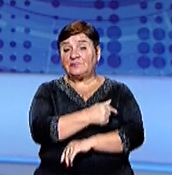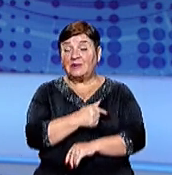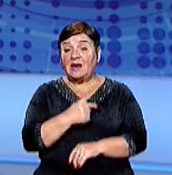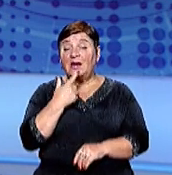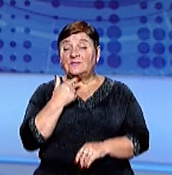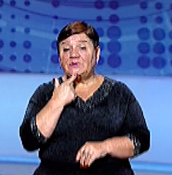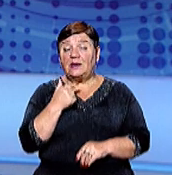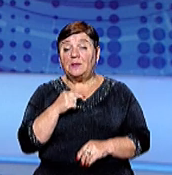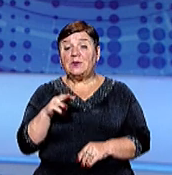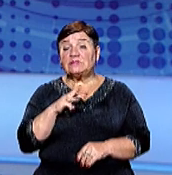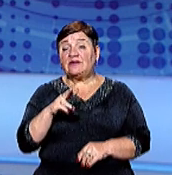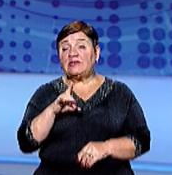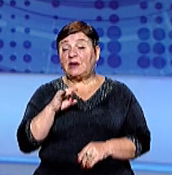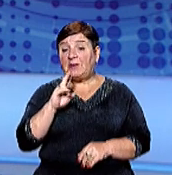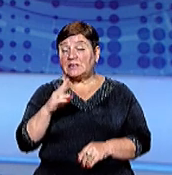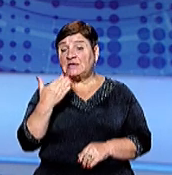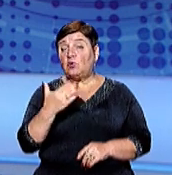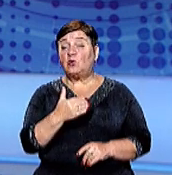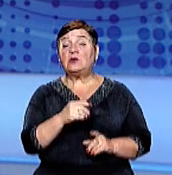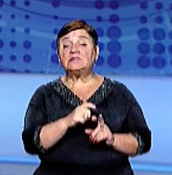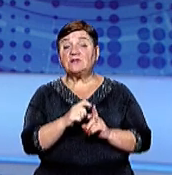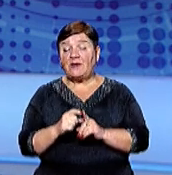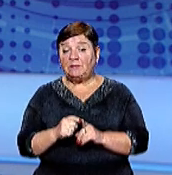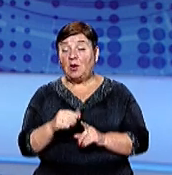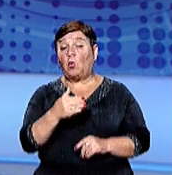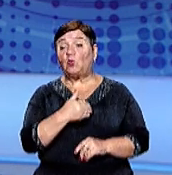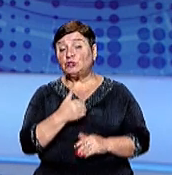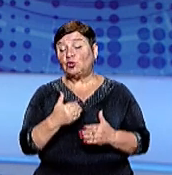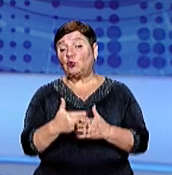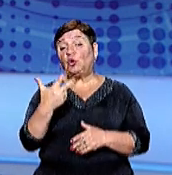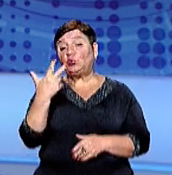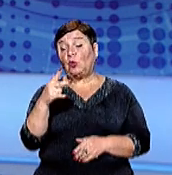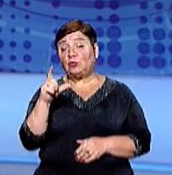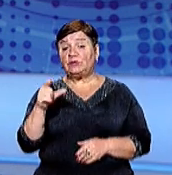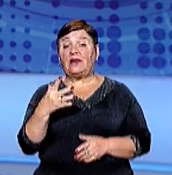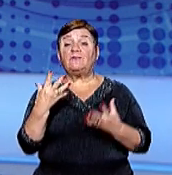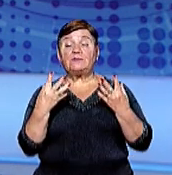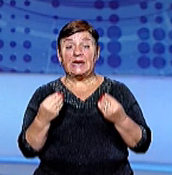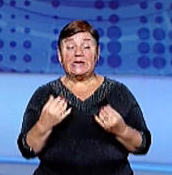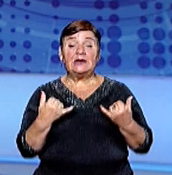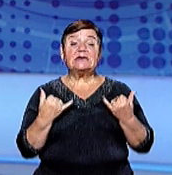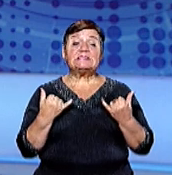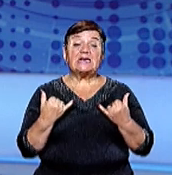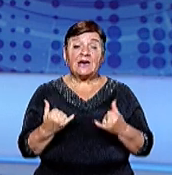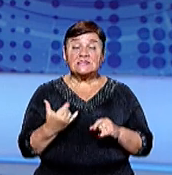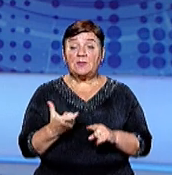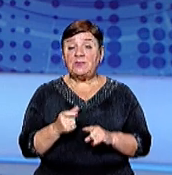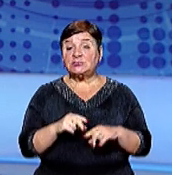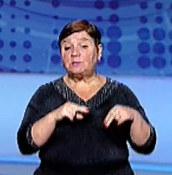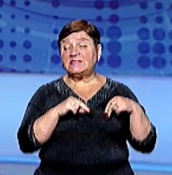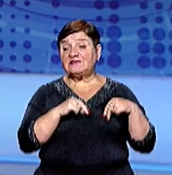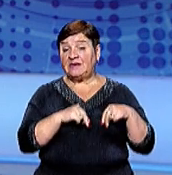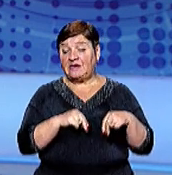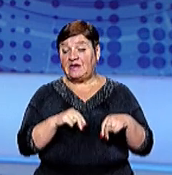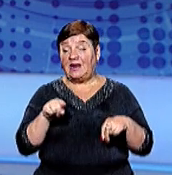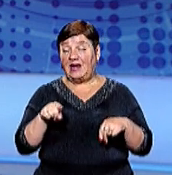Мирослава Хрипак За її словами, охоче здати кров до трьох людей в день Зараз її здають здебільшого працівники